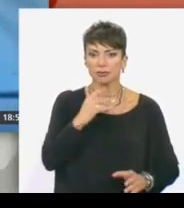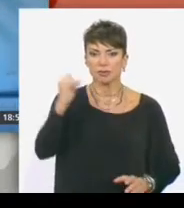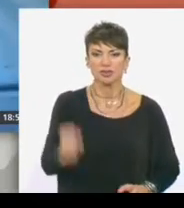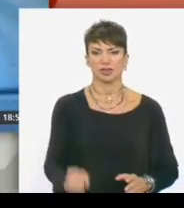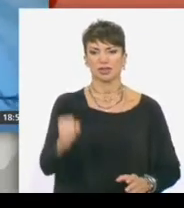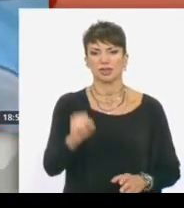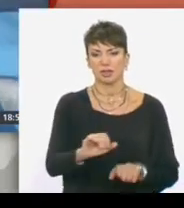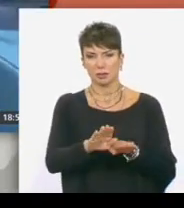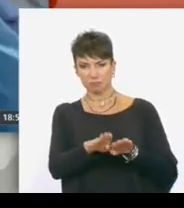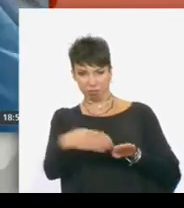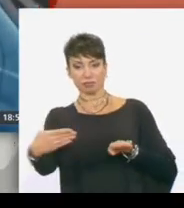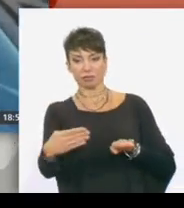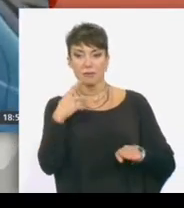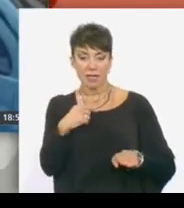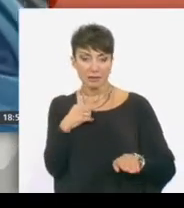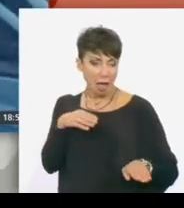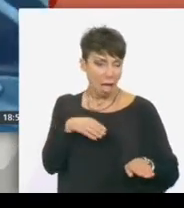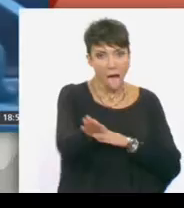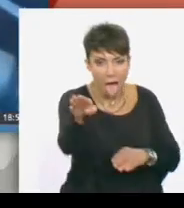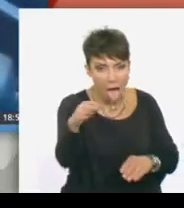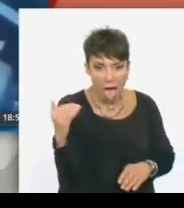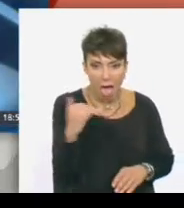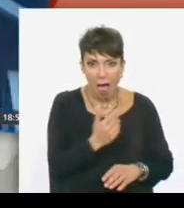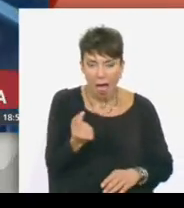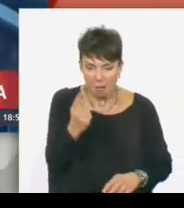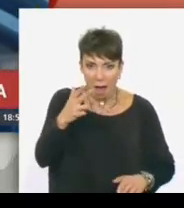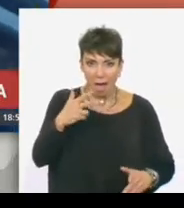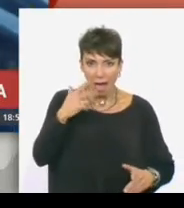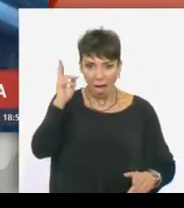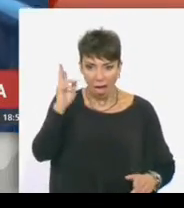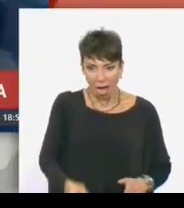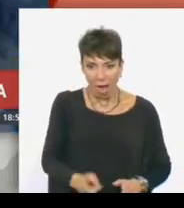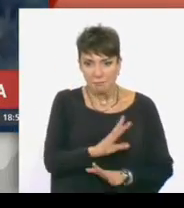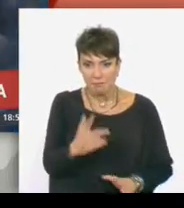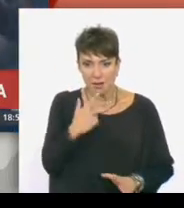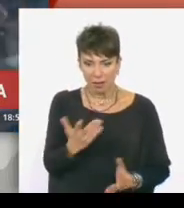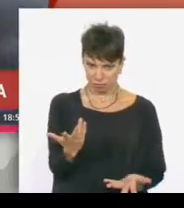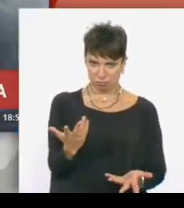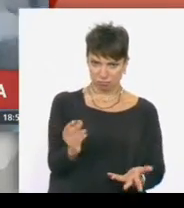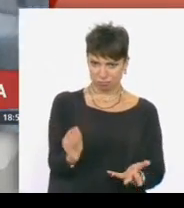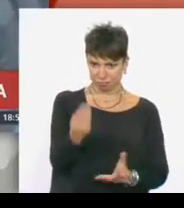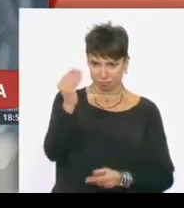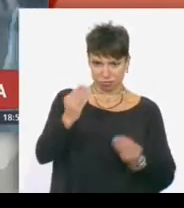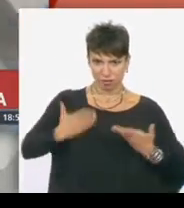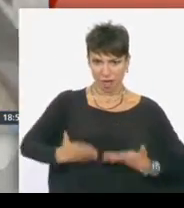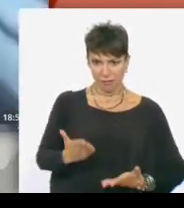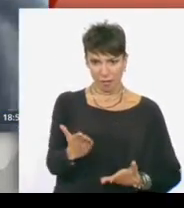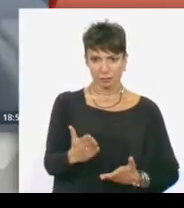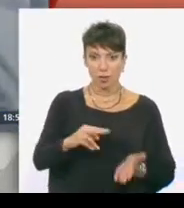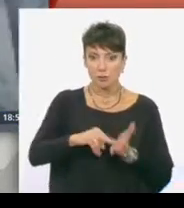Το όχημα αναπτύσσει ταχύτητα μπροστά στις τηλεοπτικές κάμερες και τους δημοσιογράφους με κίνδυνο να προκληθεί κάποιος τραυματισμός.